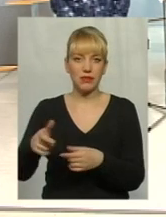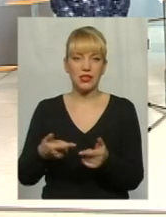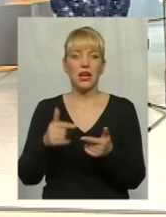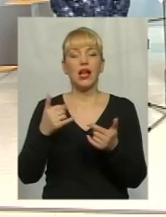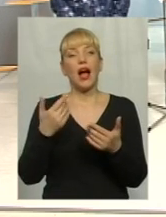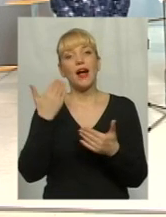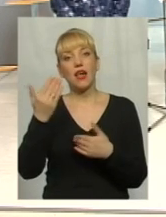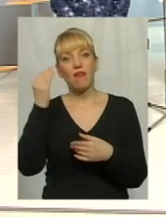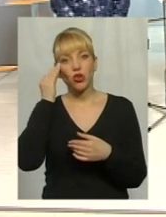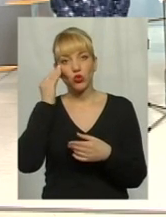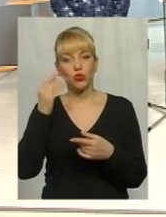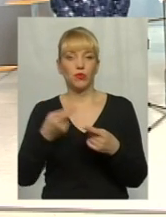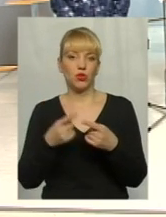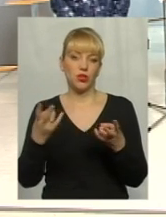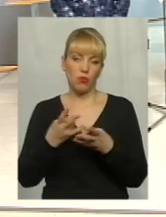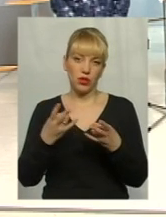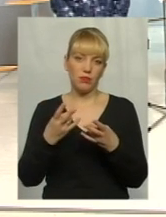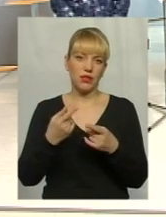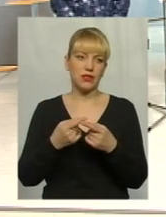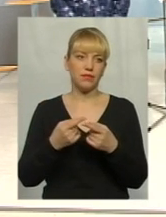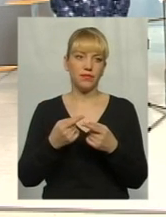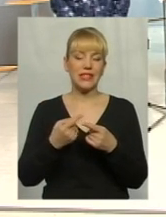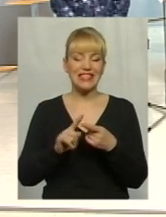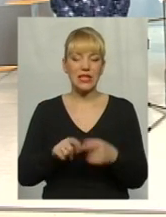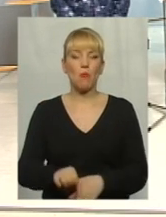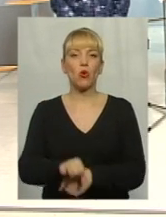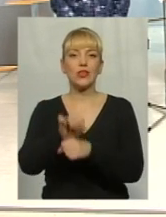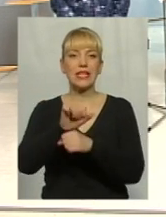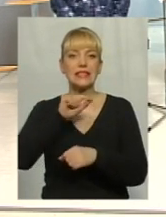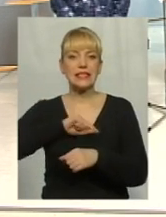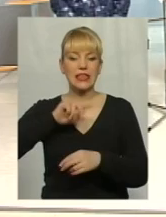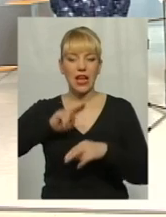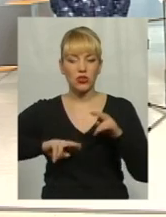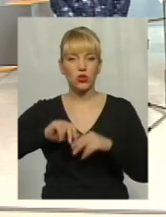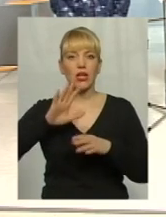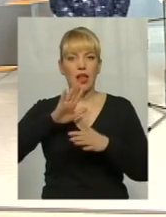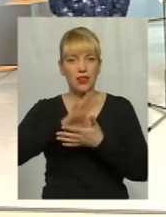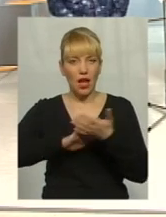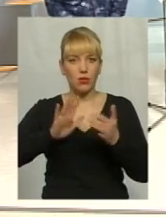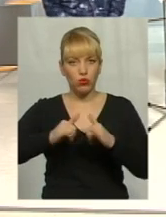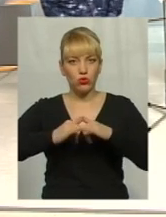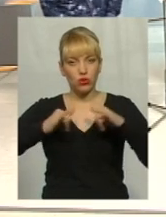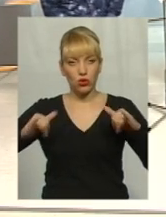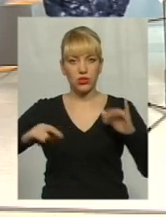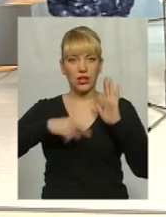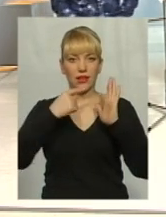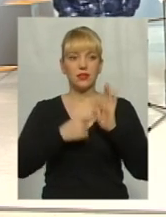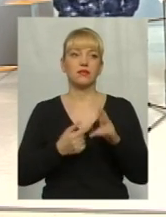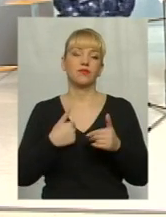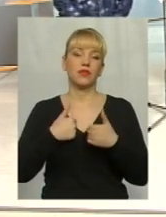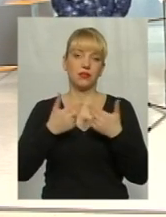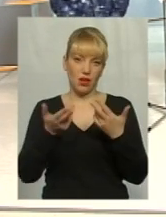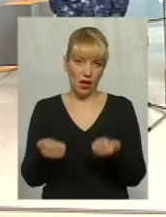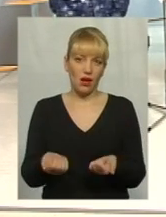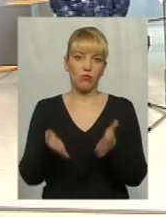думку, чи, можливо, ці протестні настрої будуть і надалі, і надалі зростати? Звичайно, будуть, це на мою